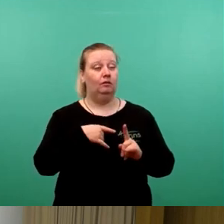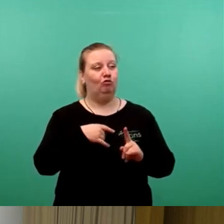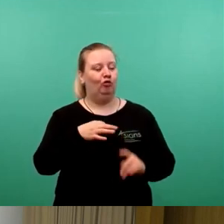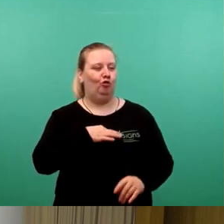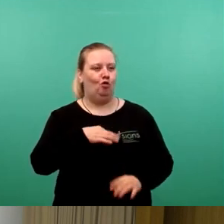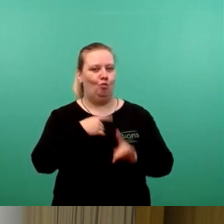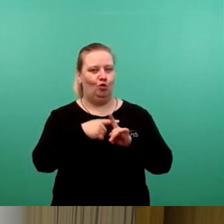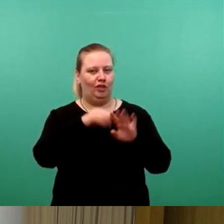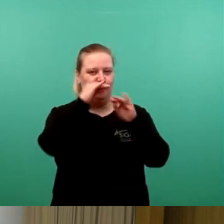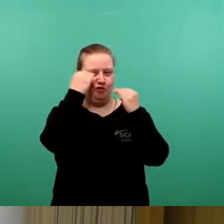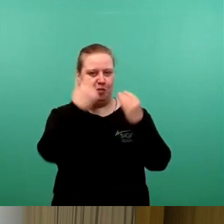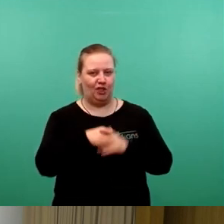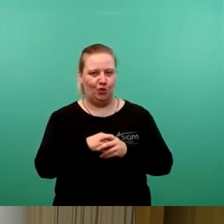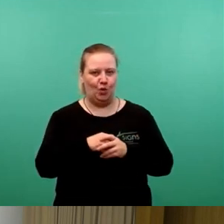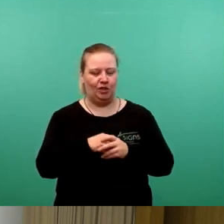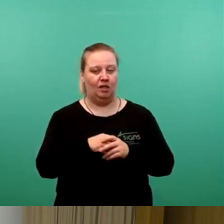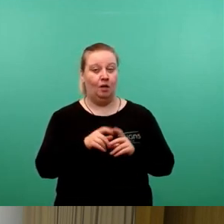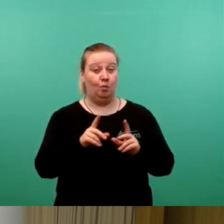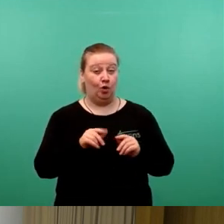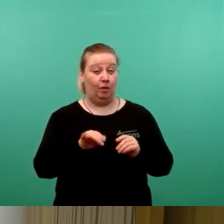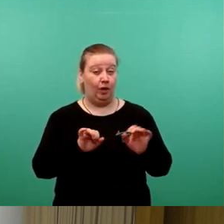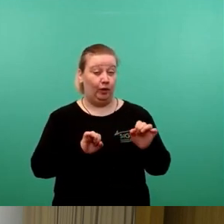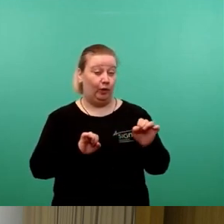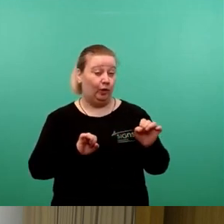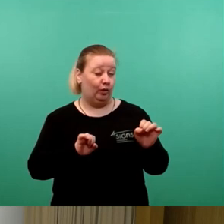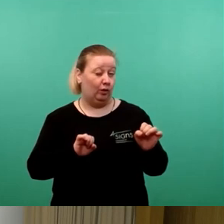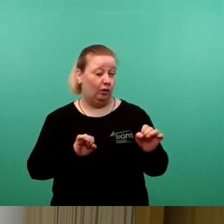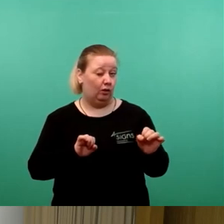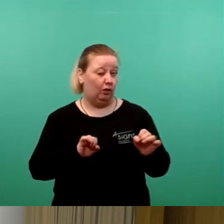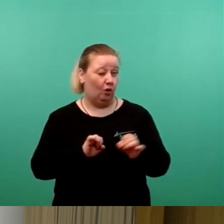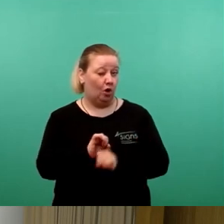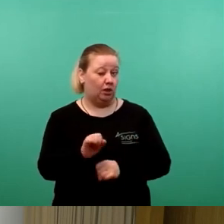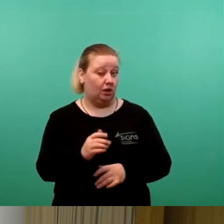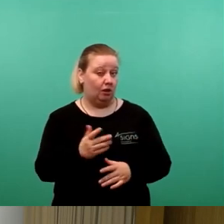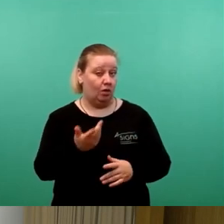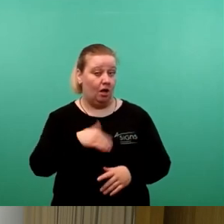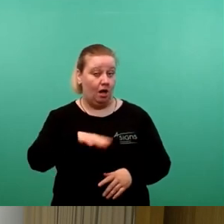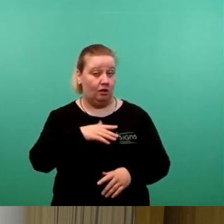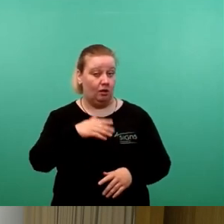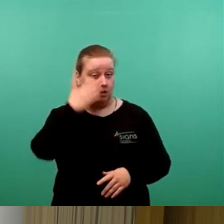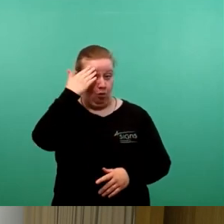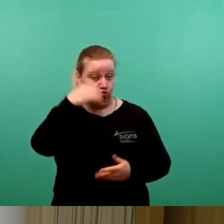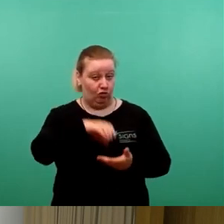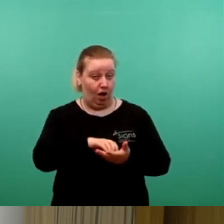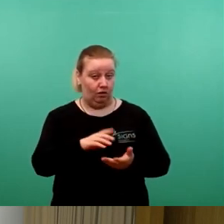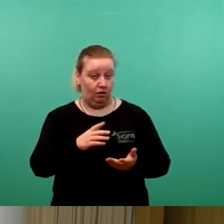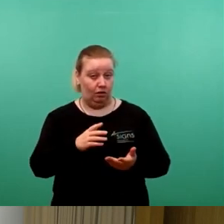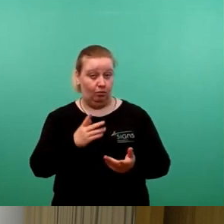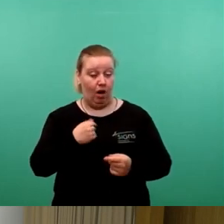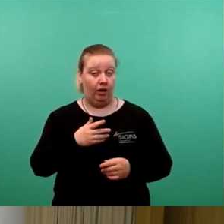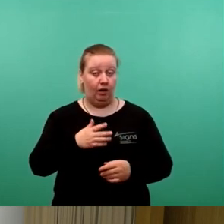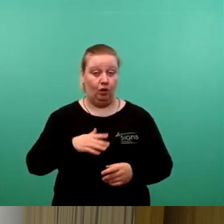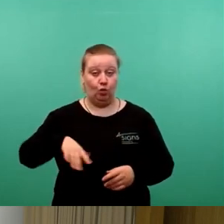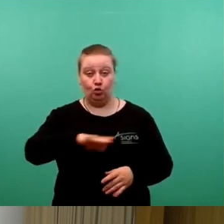Information. Das heißt aber trotzdem dann, dass sich die Landeshauptstadt in irgendeiner Form bei der Grundstücksentwicklung,